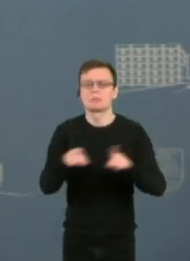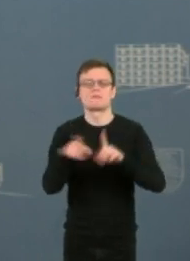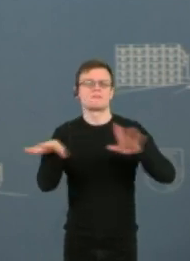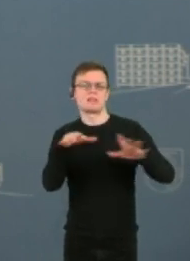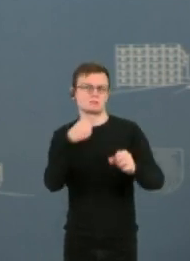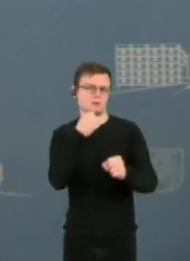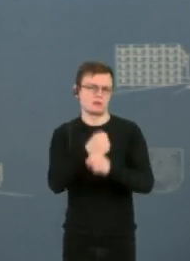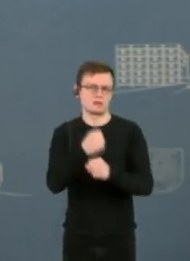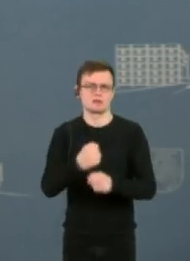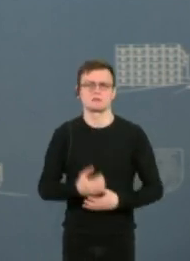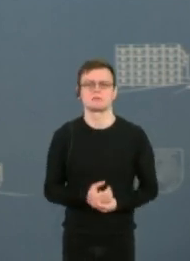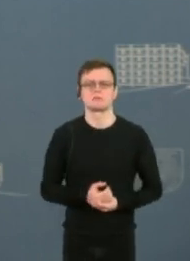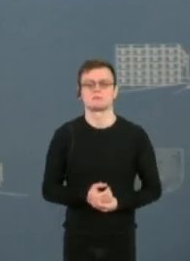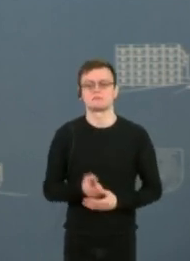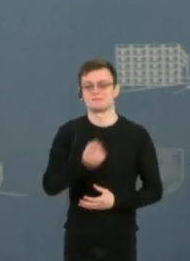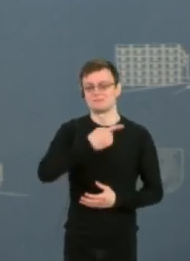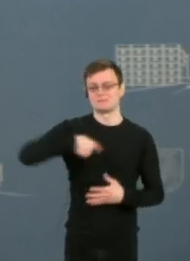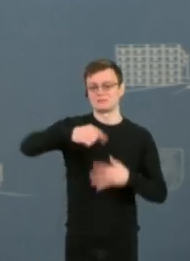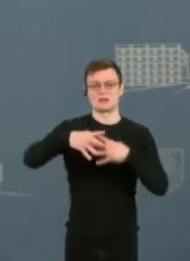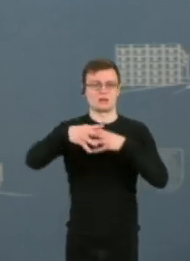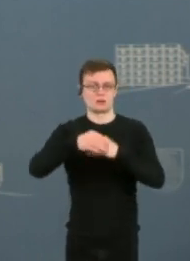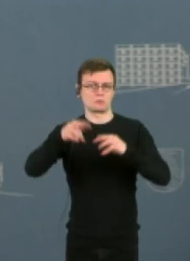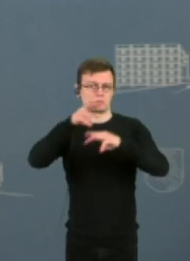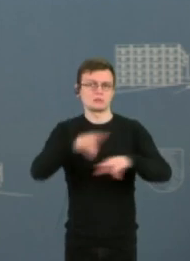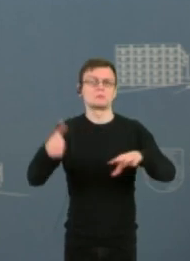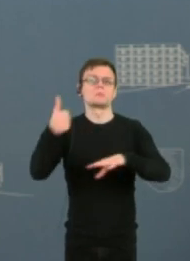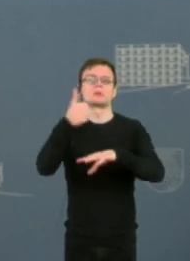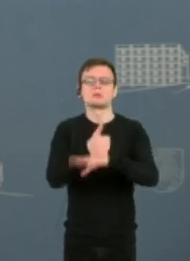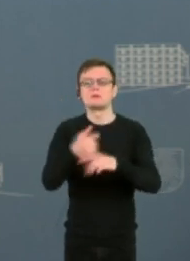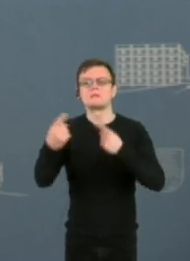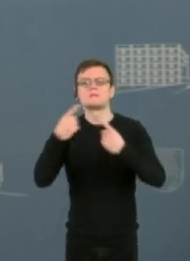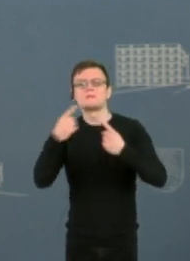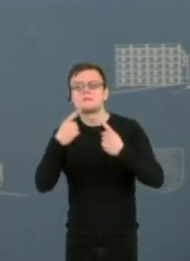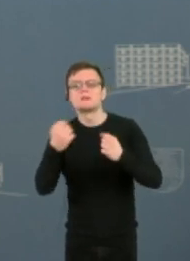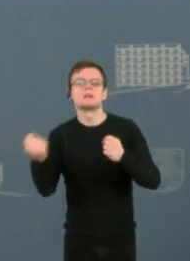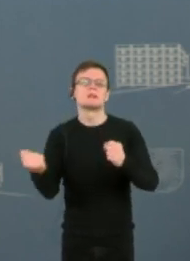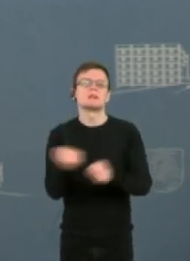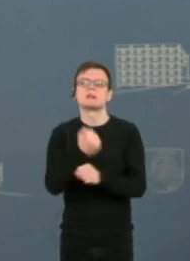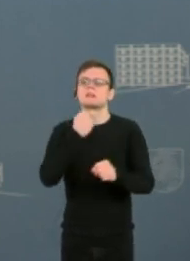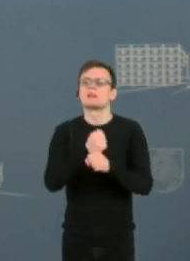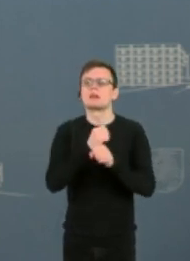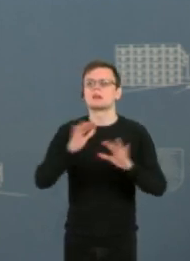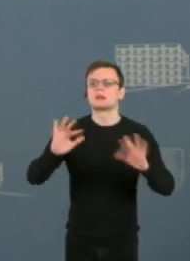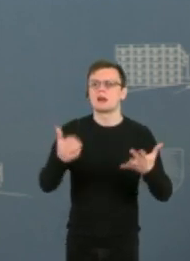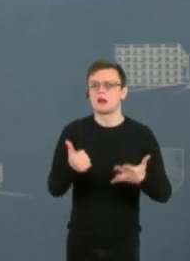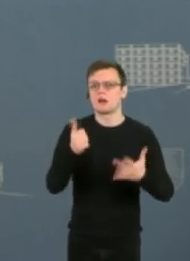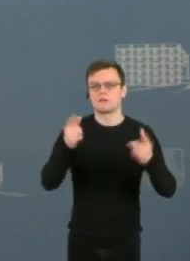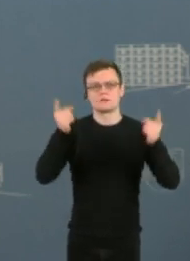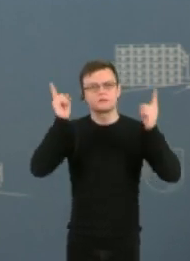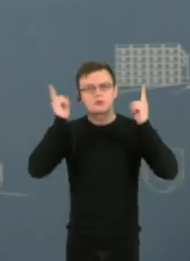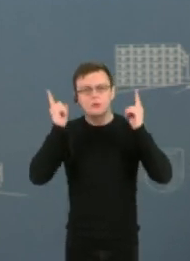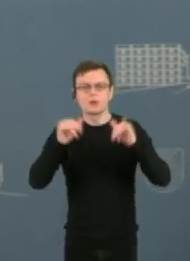Mes su premjerą kalbėjome, ką reikėtų daryti, siekiant stiprinti saugumą NATO